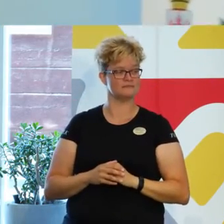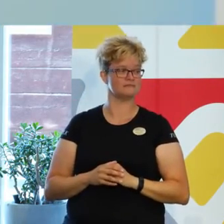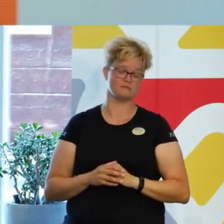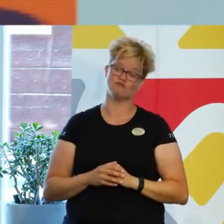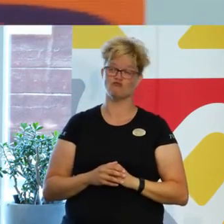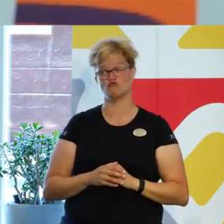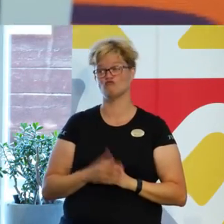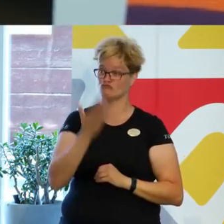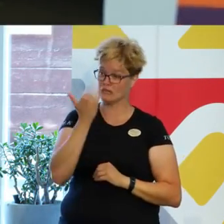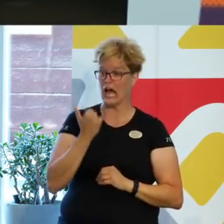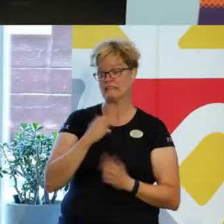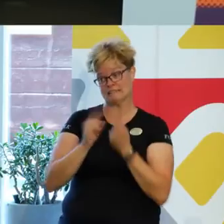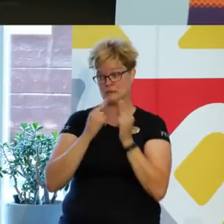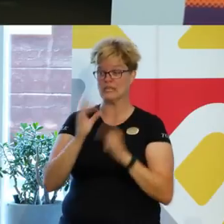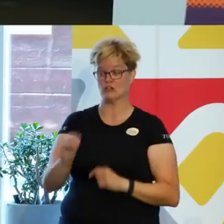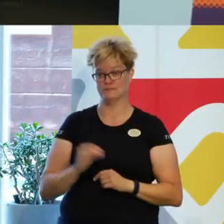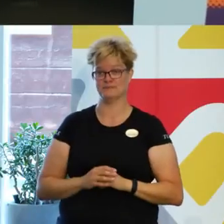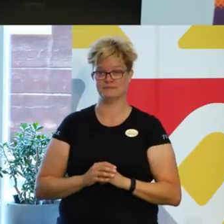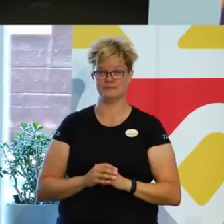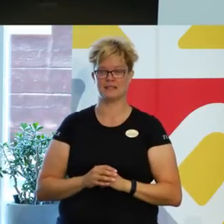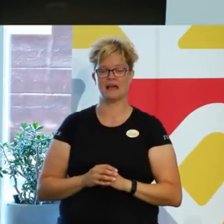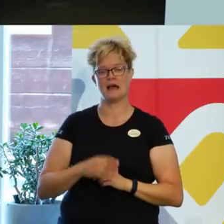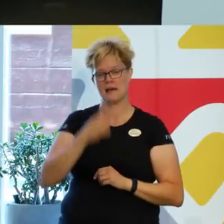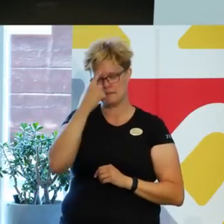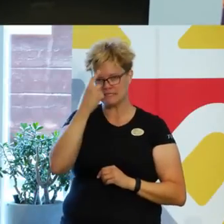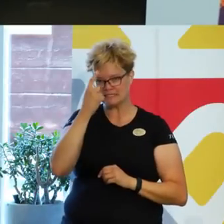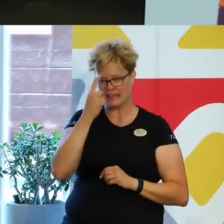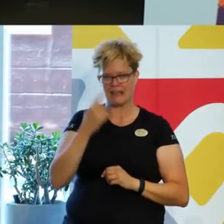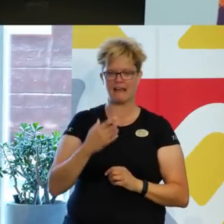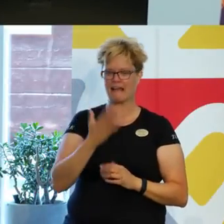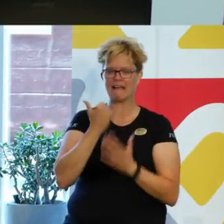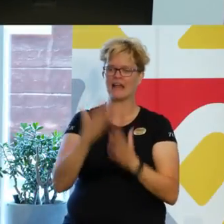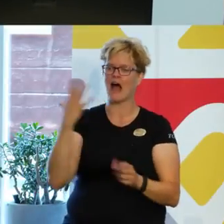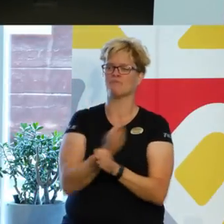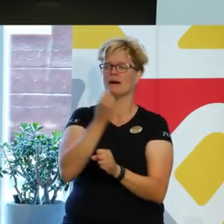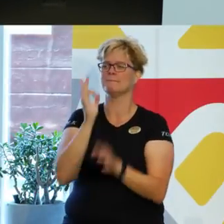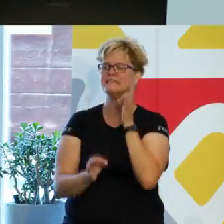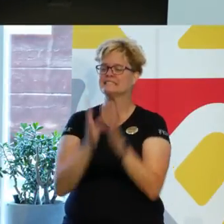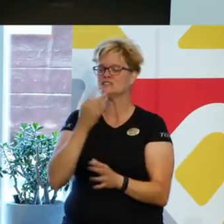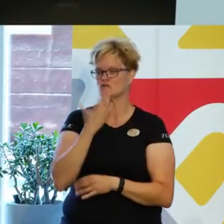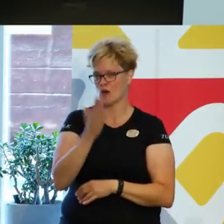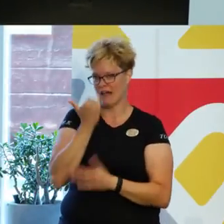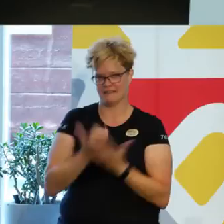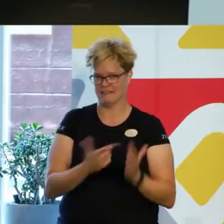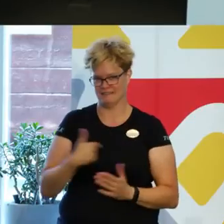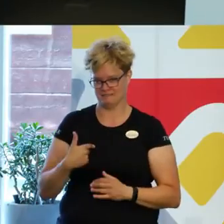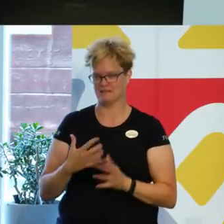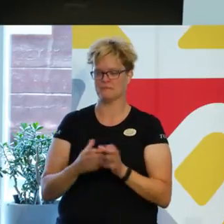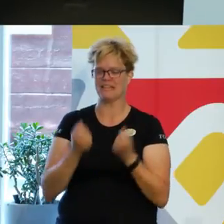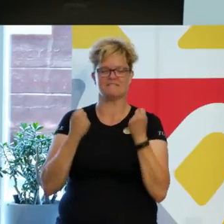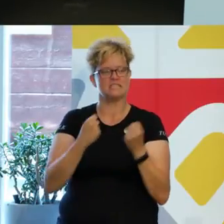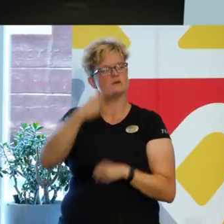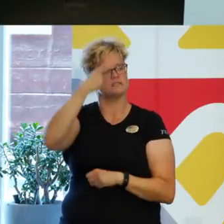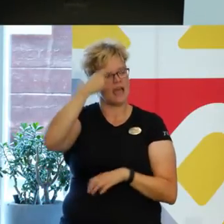Det kan man diskutera. Och förmodligen är det så att vi kommer inte fram till ett precis svar. Men det är viktigt att